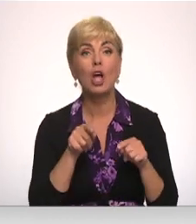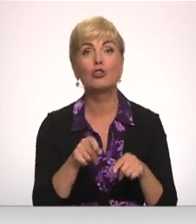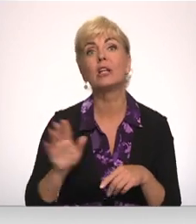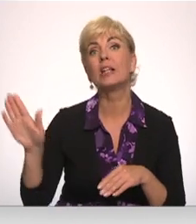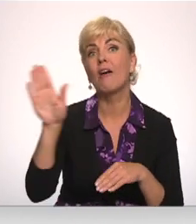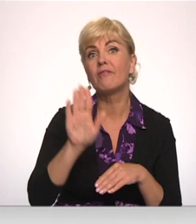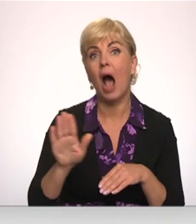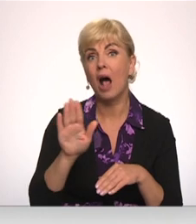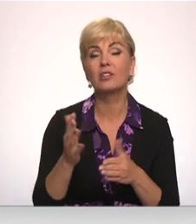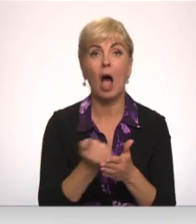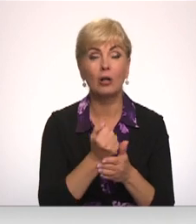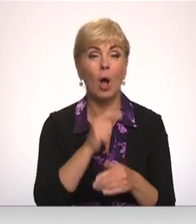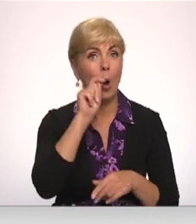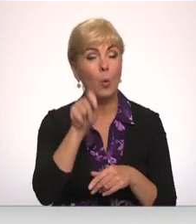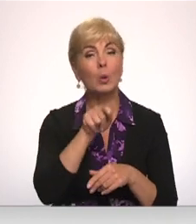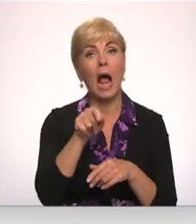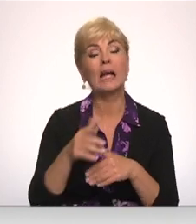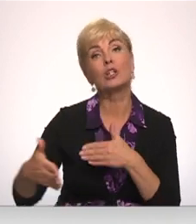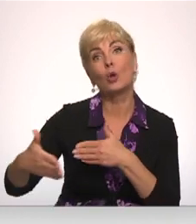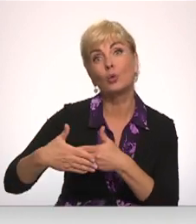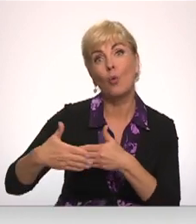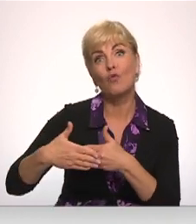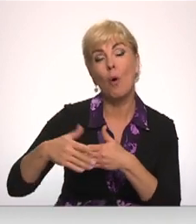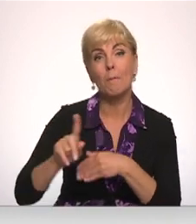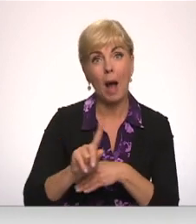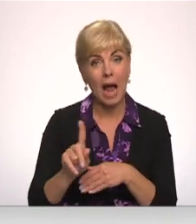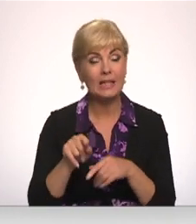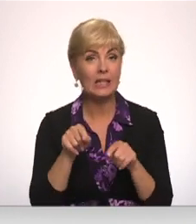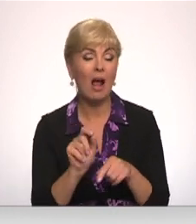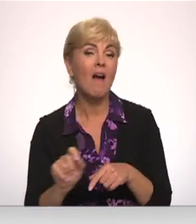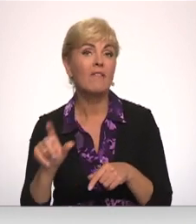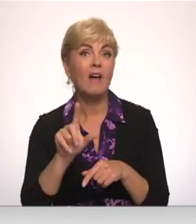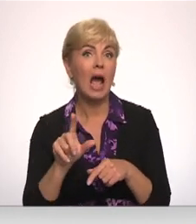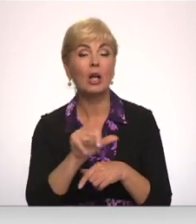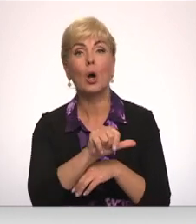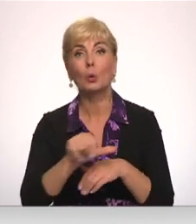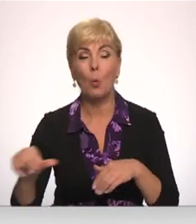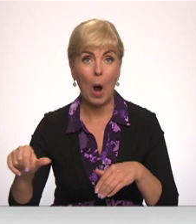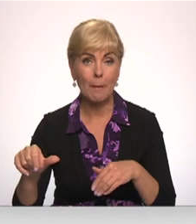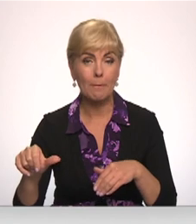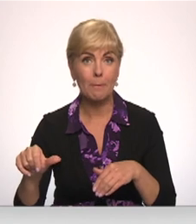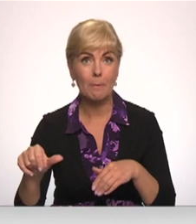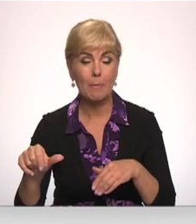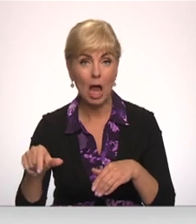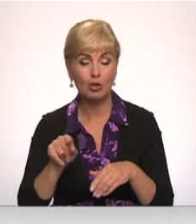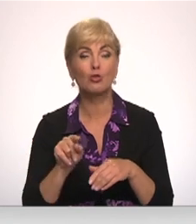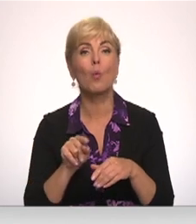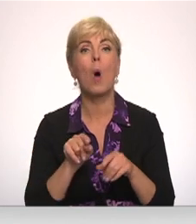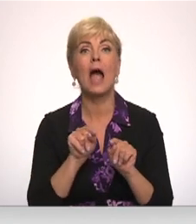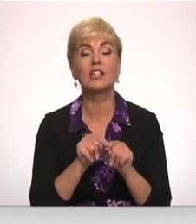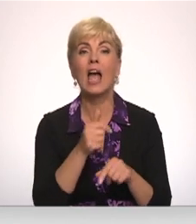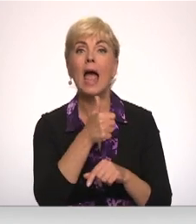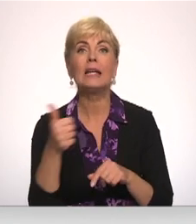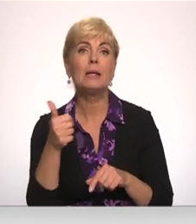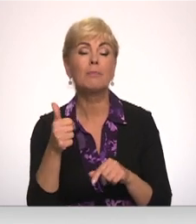valstis atrodas Ukrainas tuvumā, vairāks no tām, pat arī robežojas ar Ukrainu. Tādēļ arī īpašu